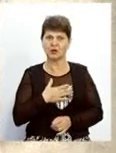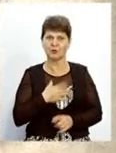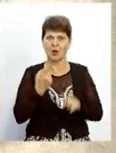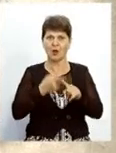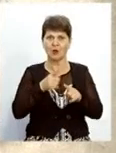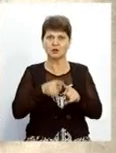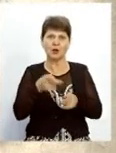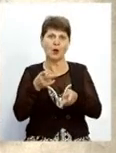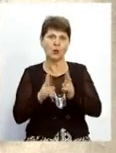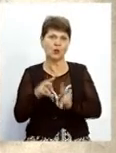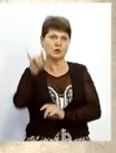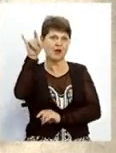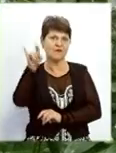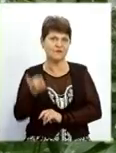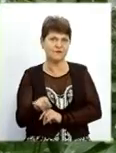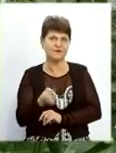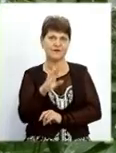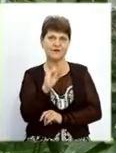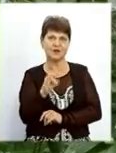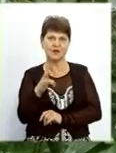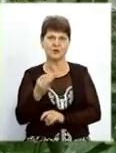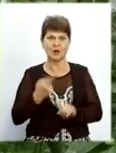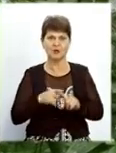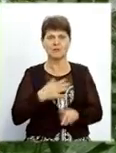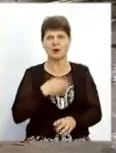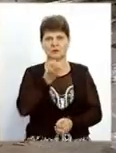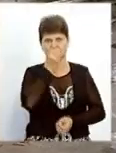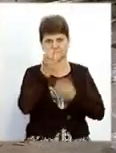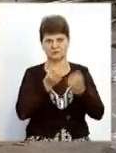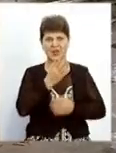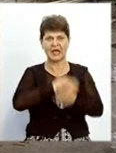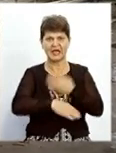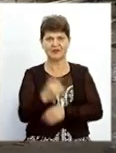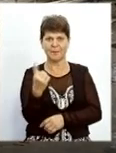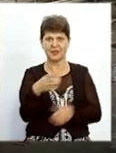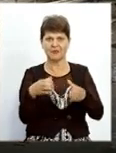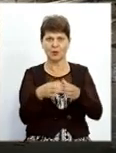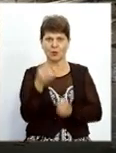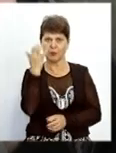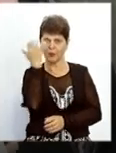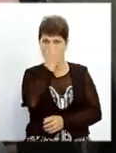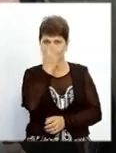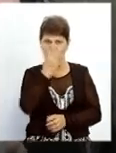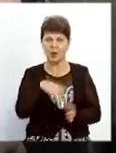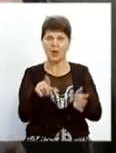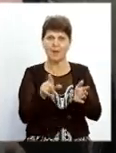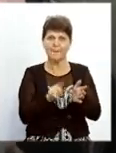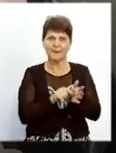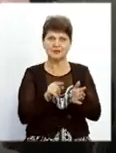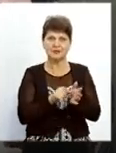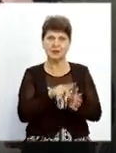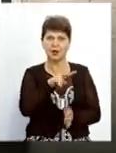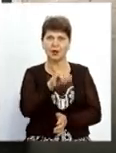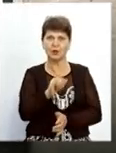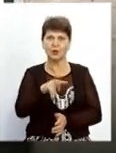кухонька, вікно, а це мої цвіточки. Інвалід першої групи «Позору» пенсіонерка Ірина Лук'яненко показує